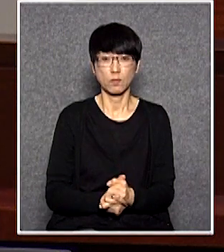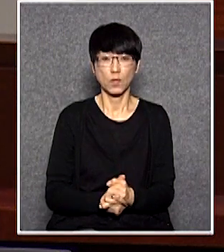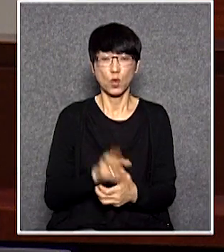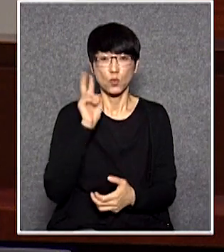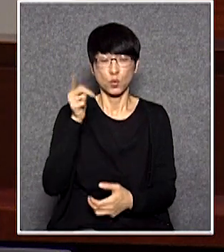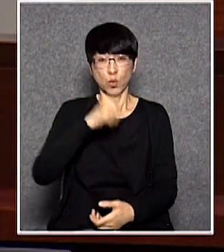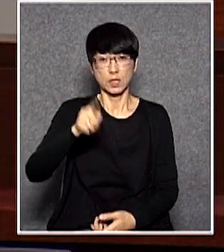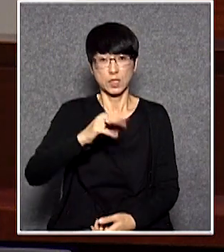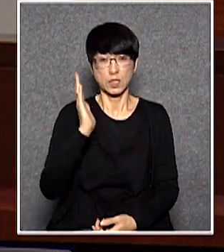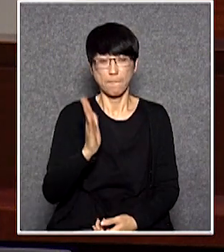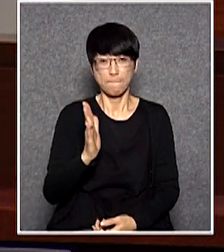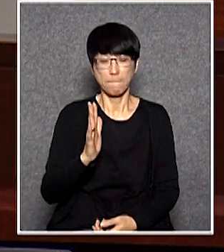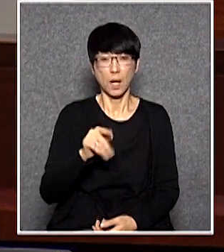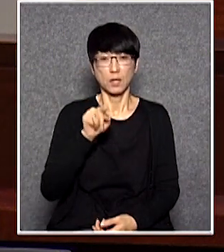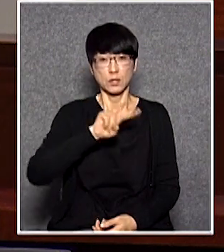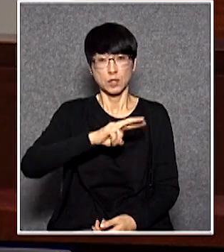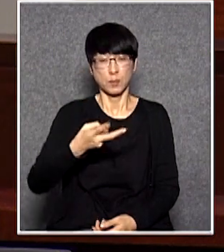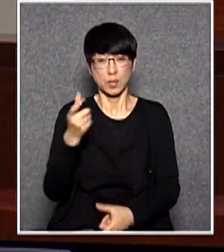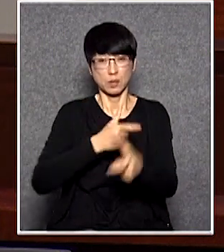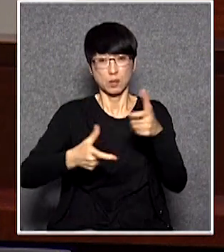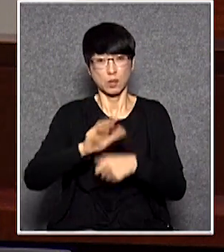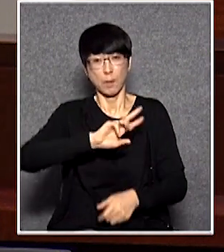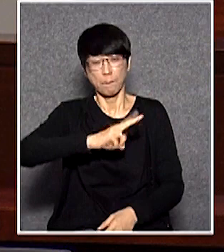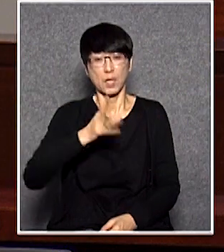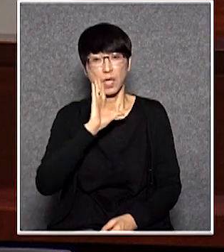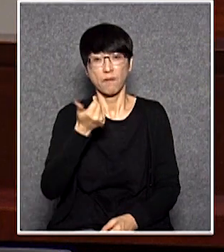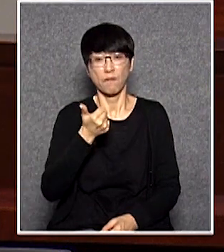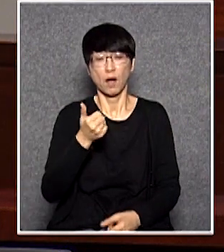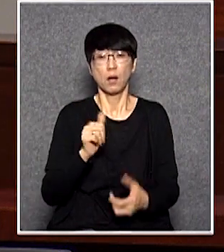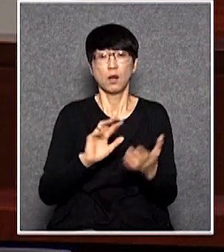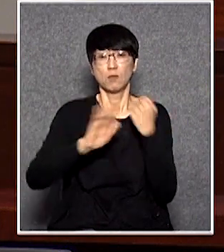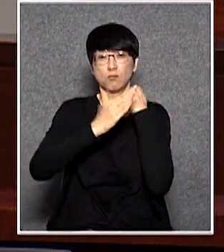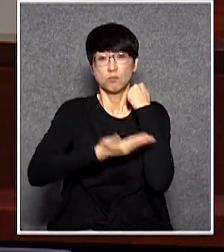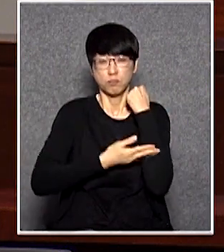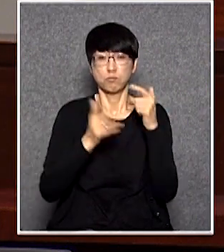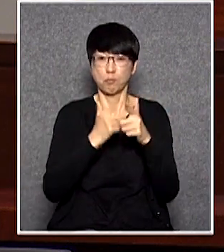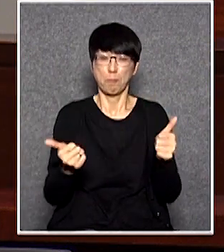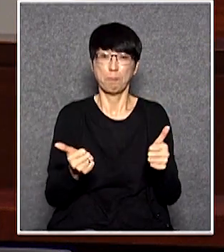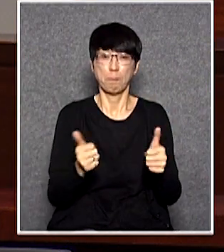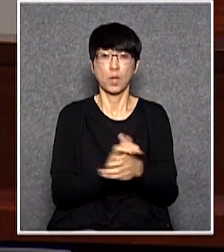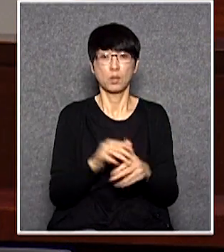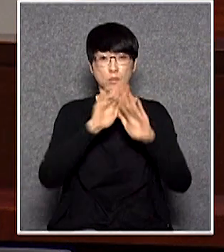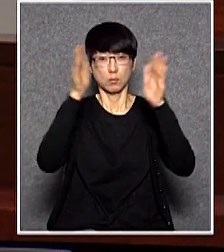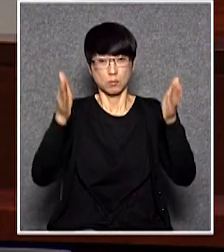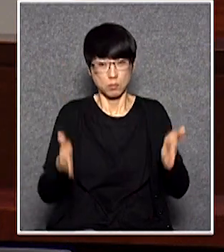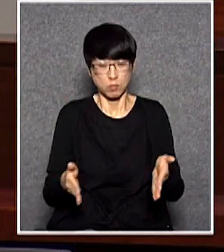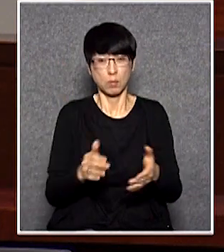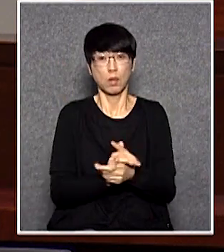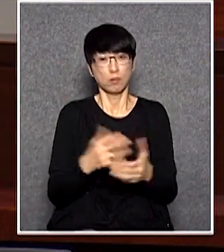1500元我就要合法將經營範圍擴展到店鋪門外這個非常判斷對於某一些商部來說